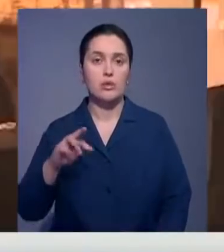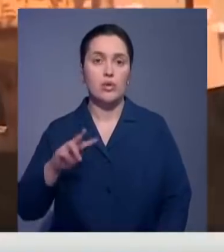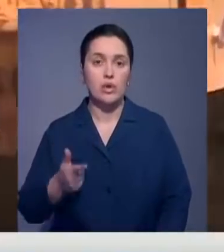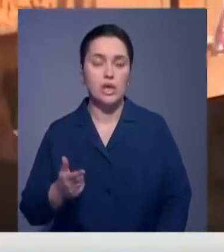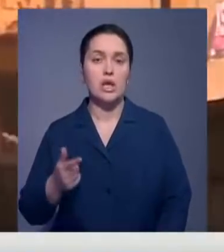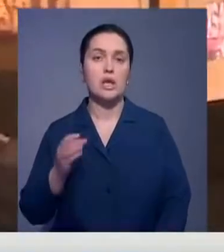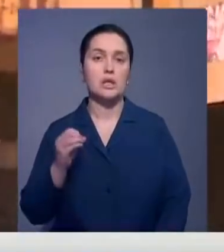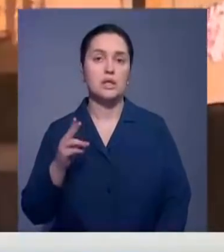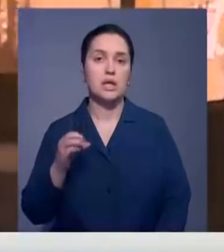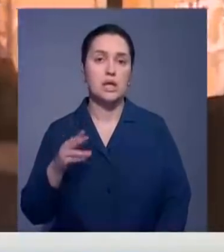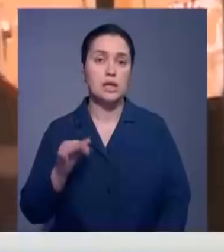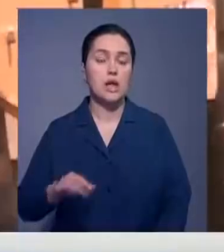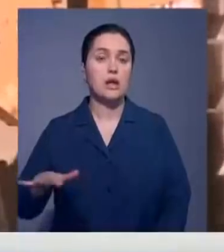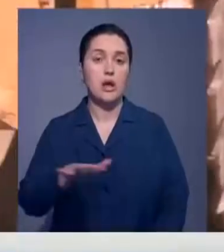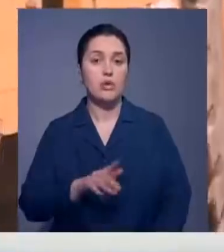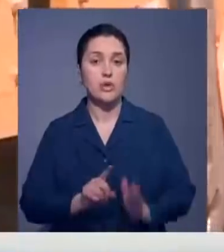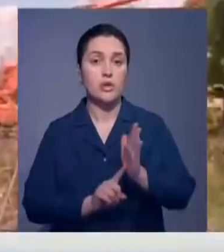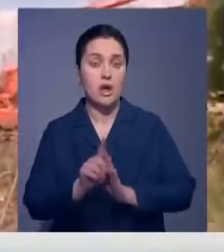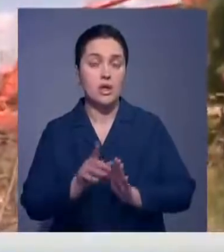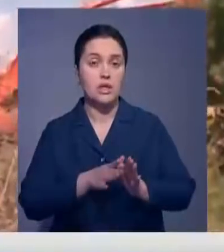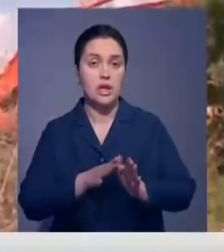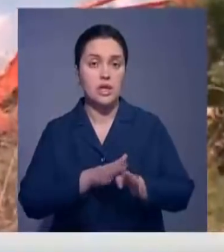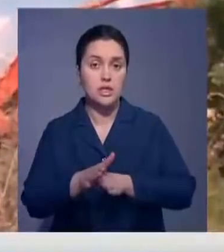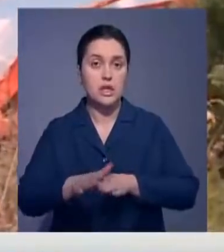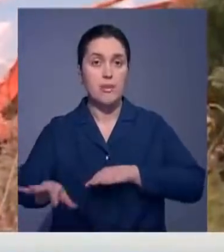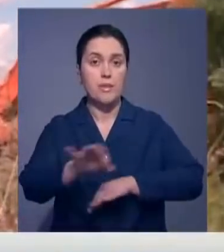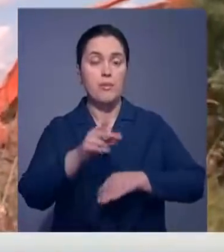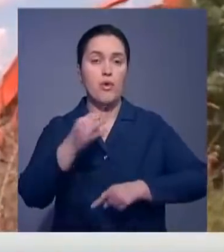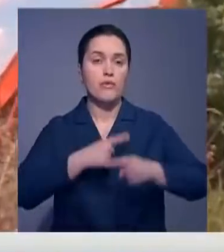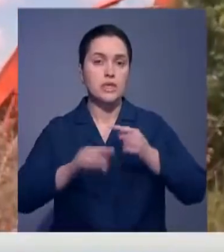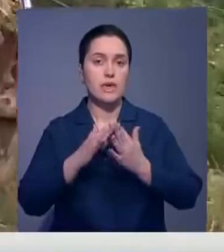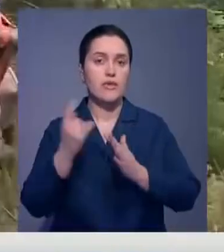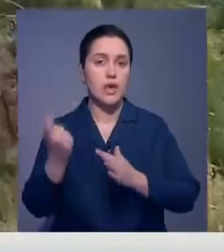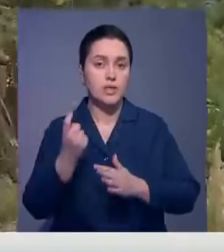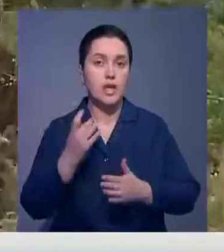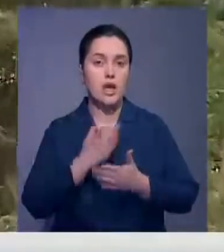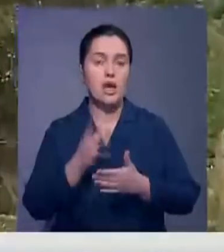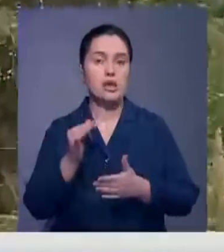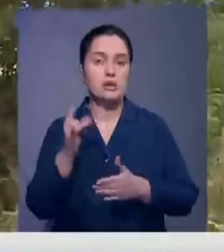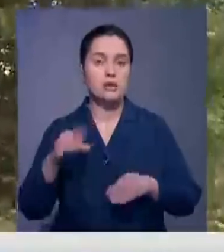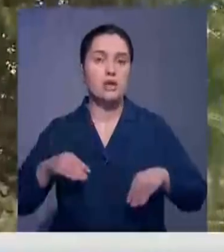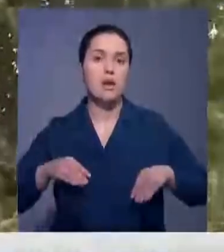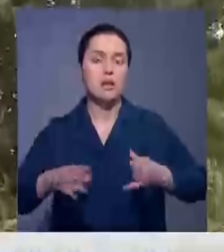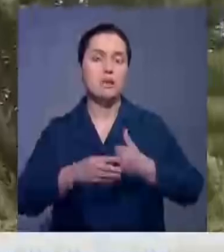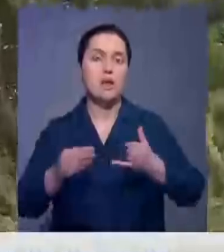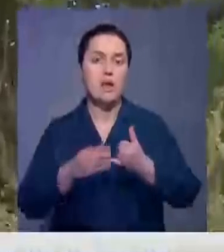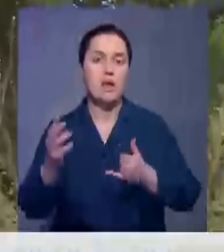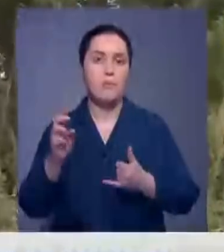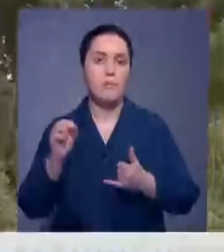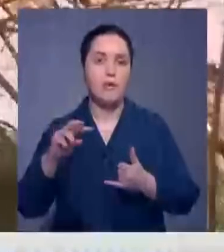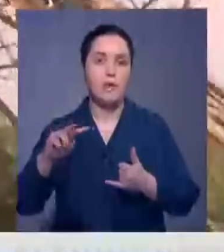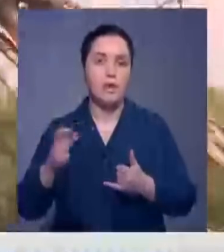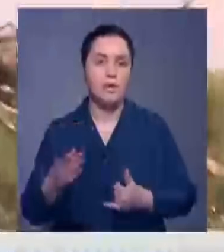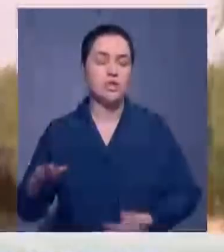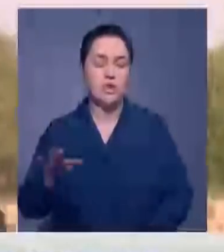Ескельдинского районов. Кроме того, началась реализация проекта по возврату в сельскохозяйственный оборот рисовоческих земель Балхарского района.